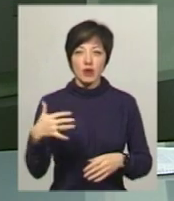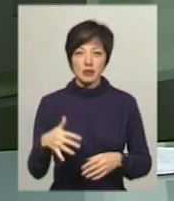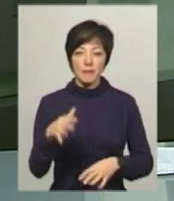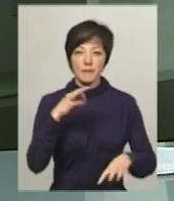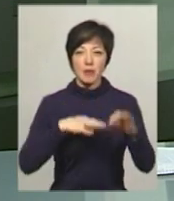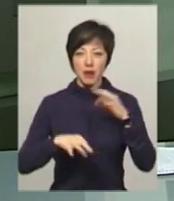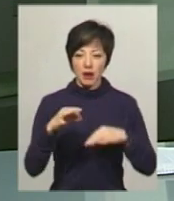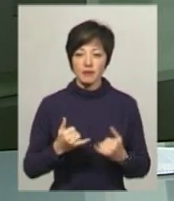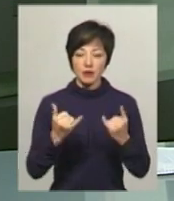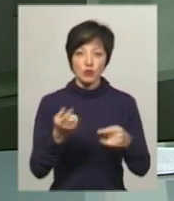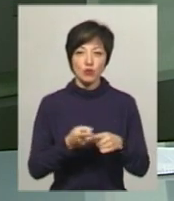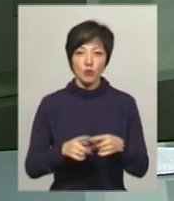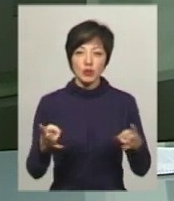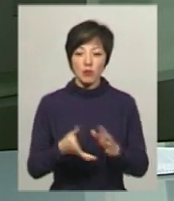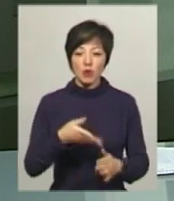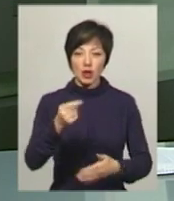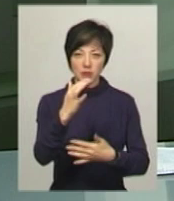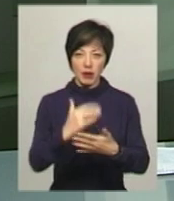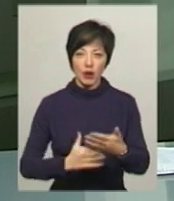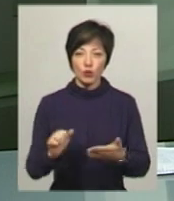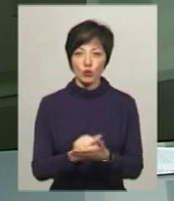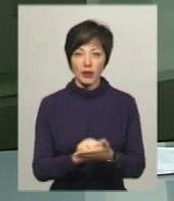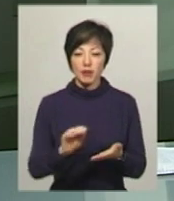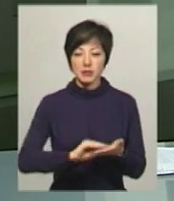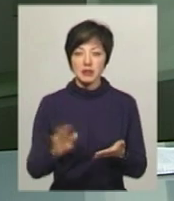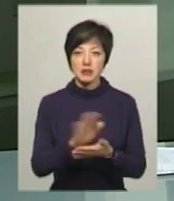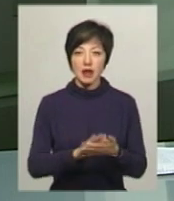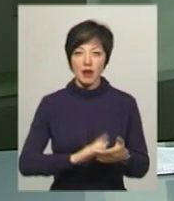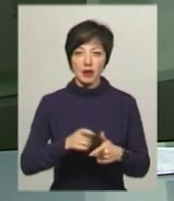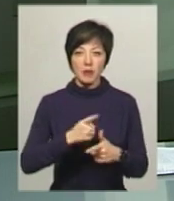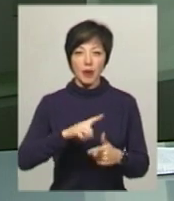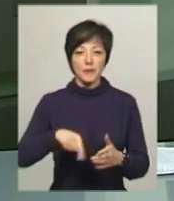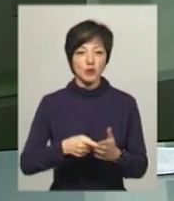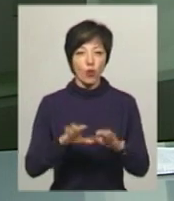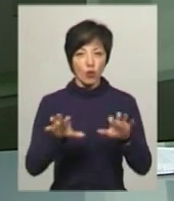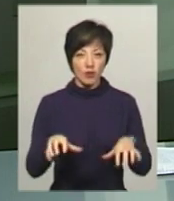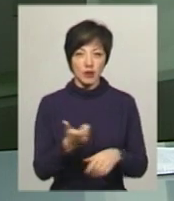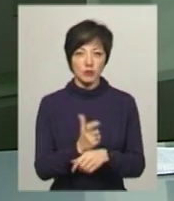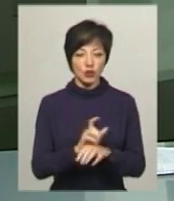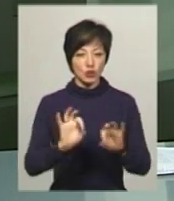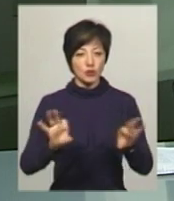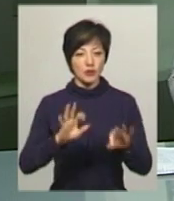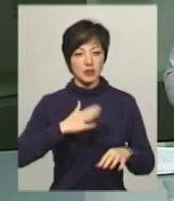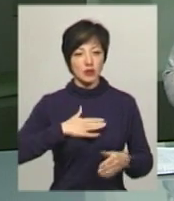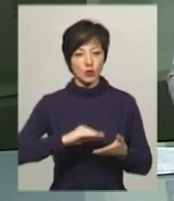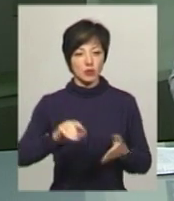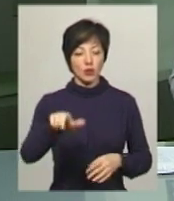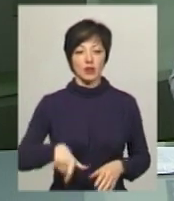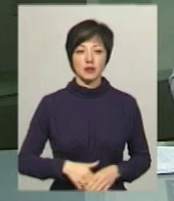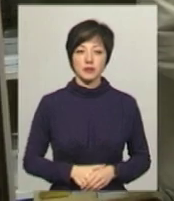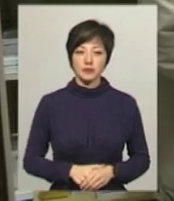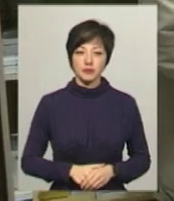препаратів. Для цього потрібно подати пакет документів і написати заяву на ім'я міського голови. Більше розповість Тетяна Ворожцова.